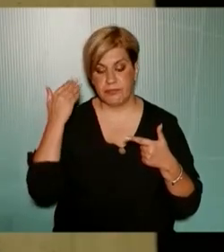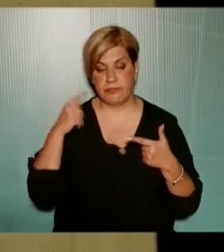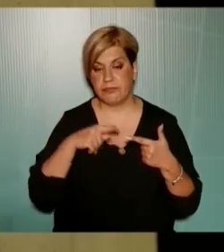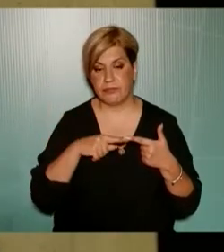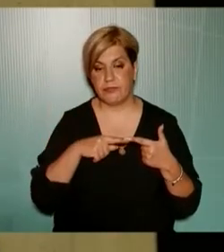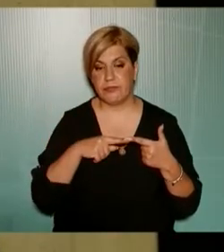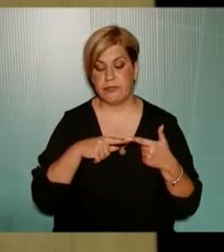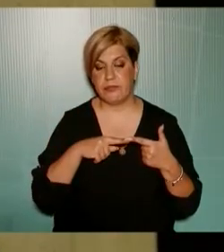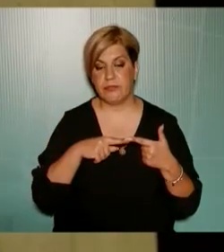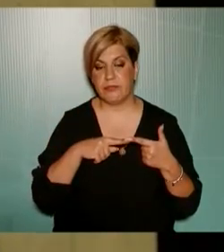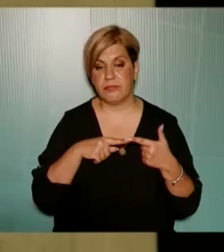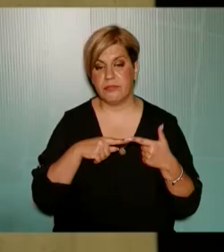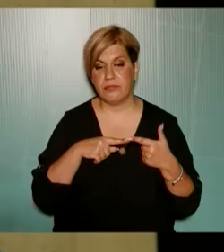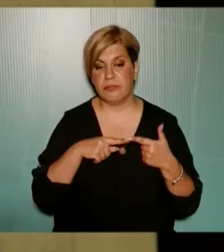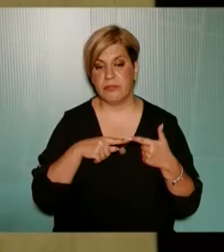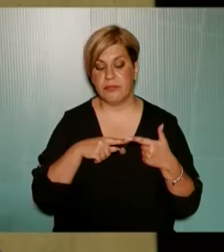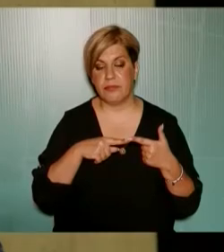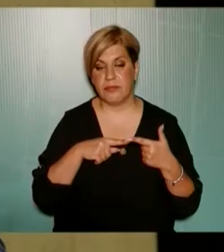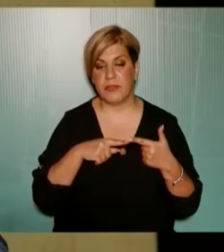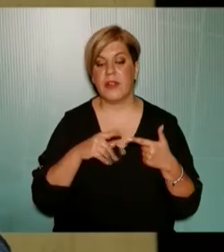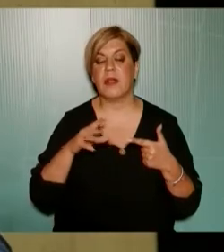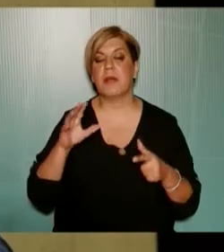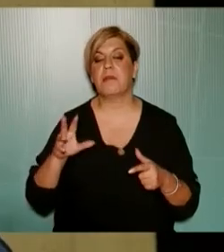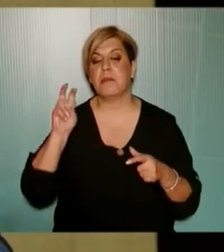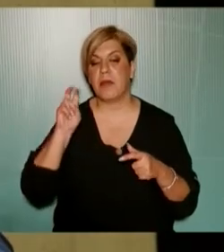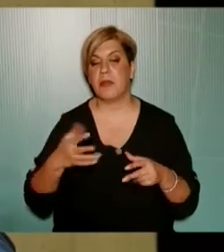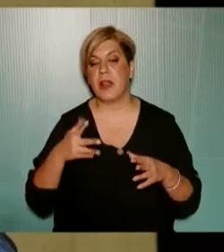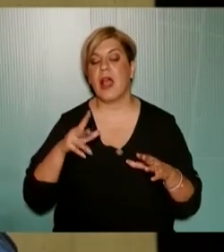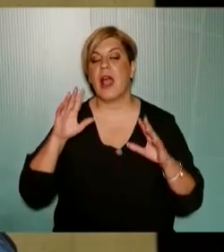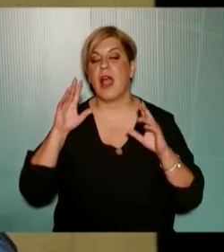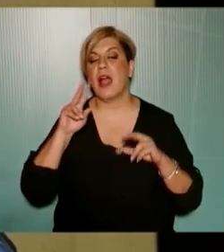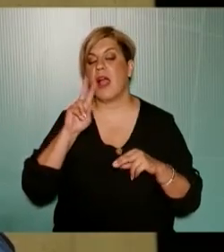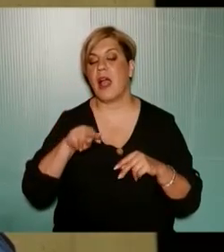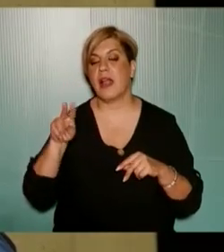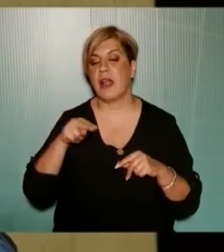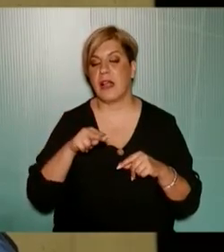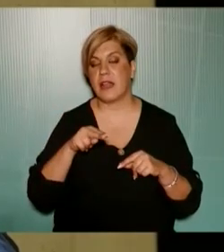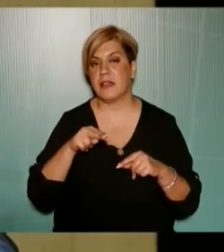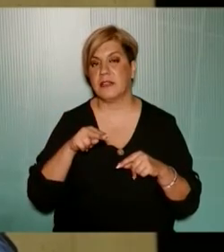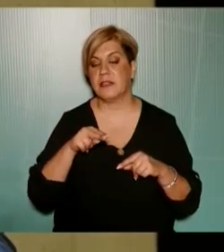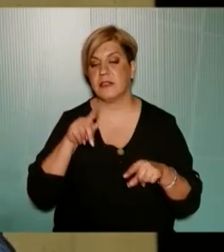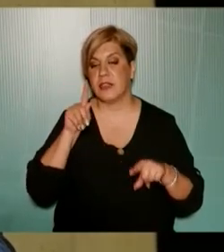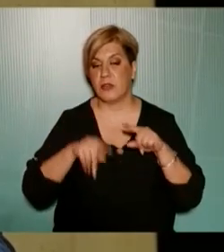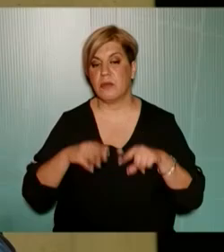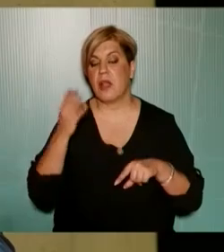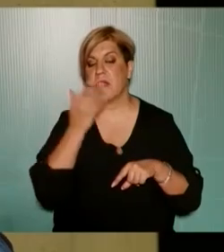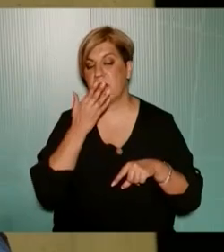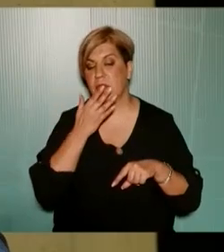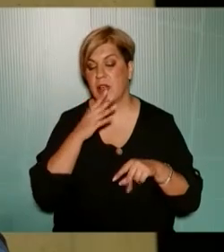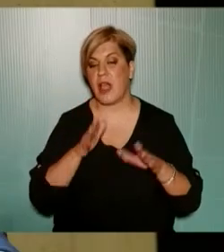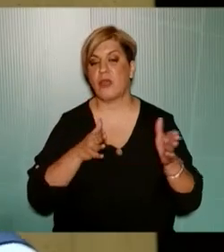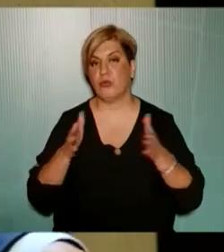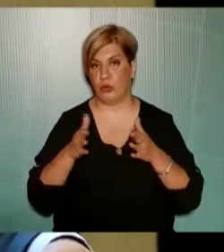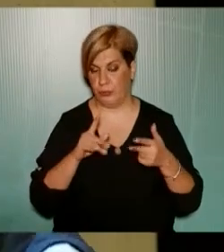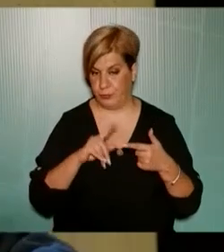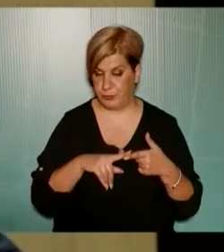την γνωστή παραμονή της έναρξης κατάργηση κάποιων μαθημάτων και αιθουσών